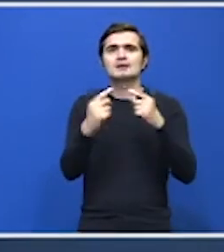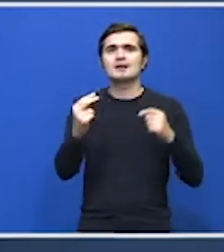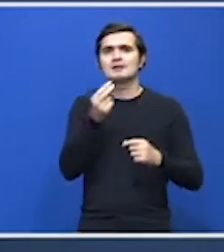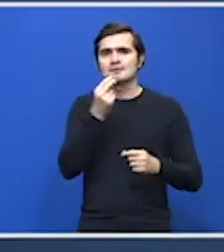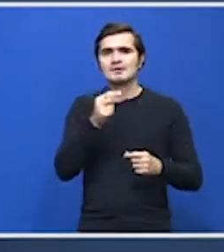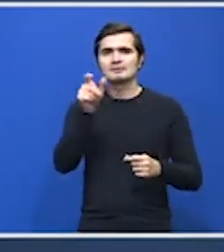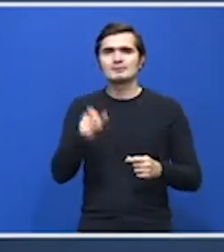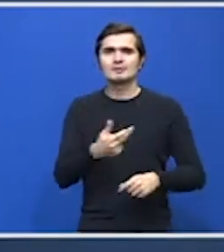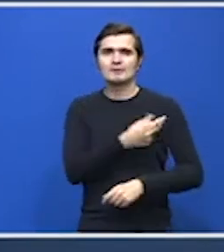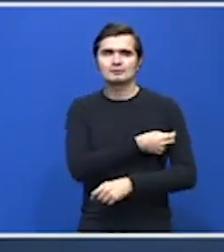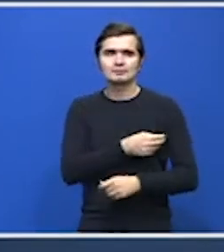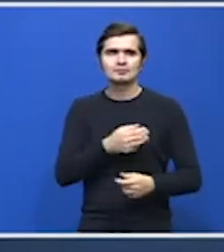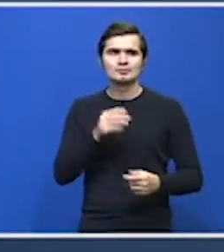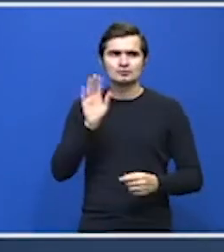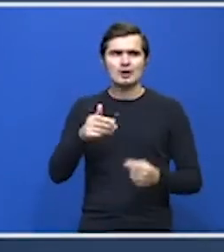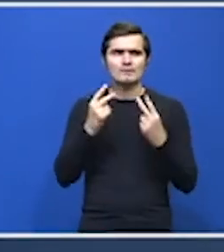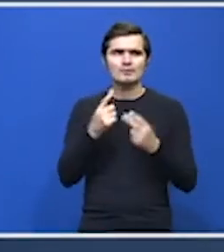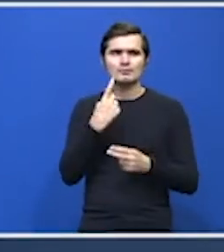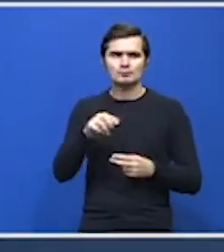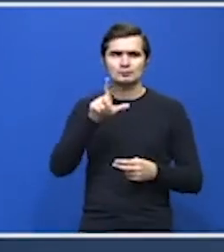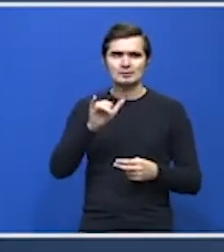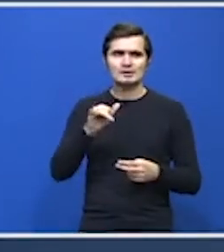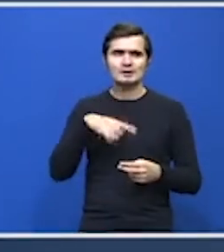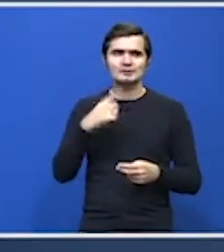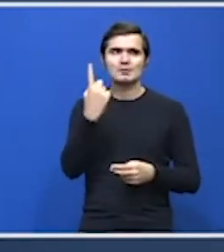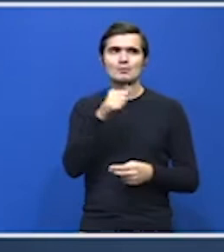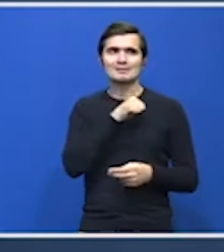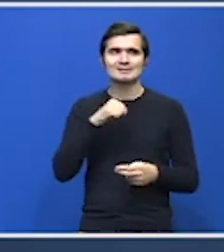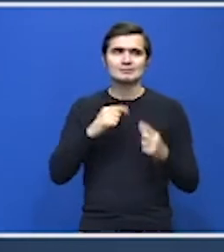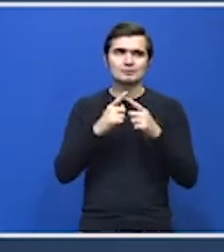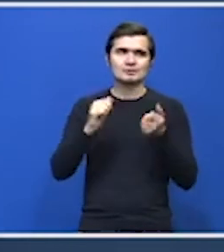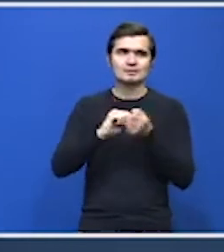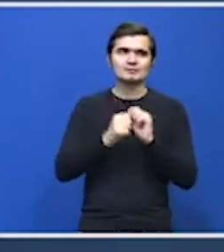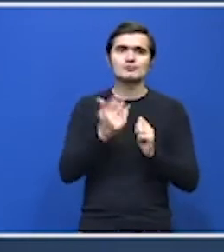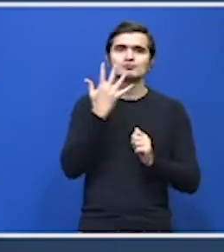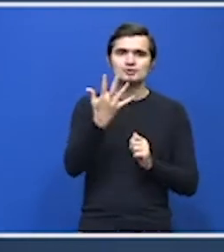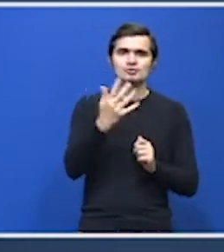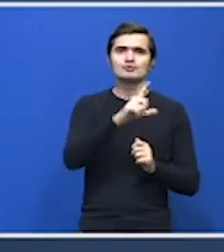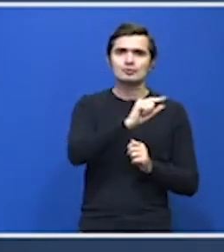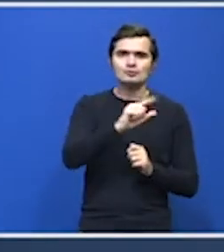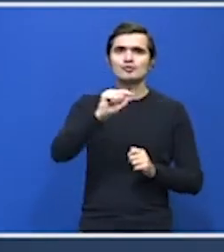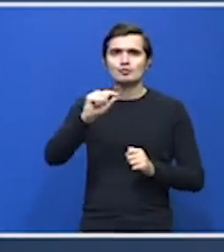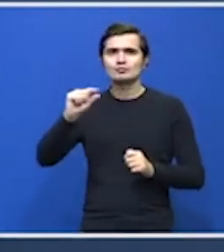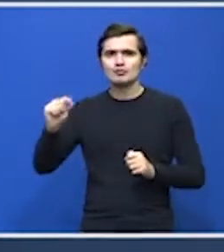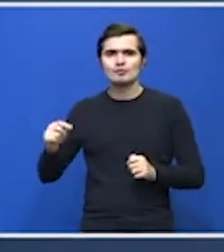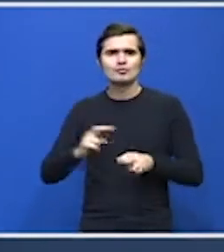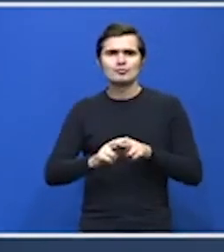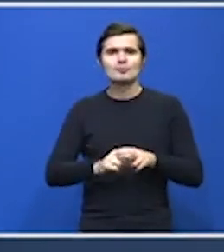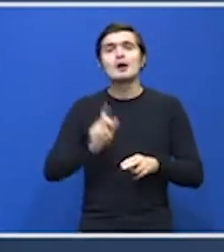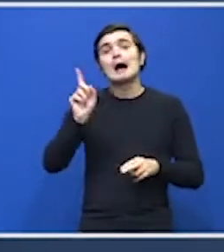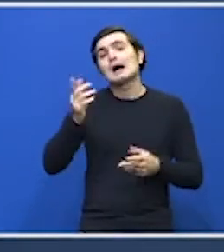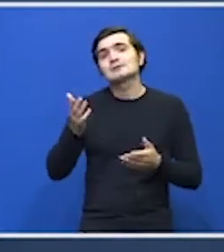vaccinate. Și pentru că ele au o valoare de 100 de lei, va fi un singur tichet sau vor fi 5 tichete cu o valoare de 20 de lei? Asta va depinde de